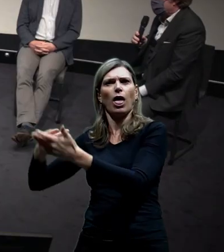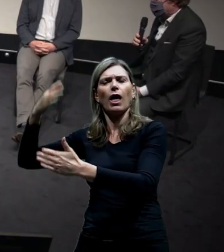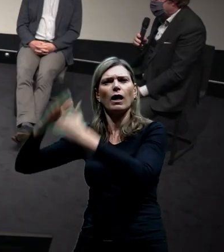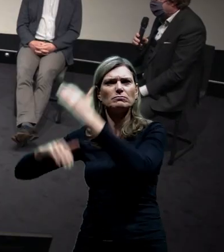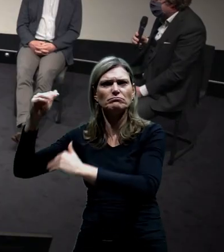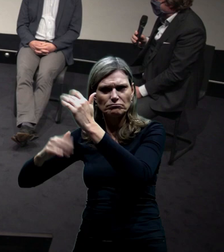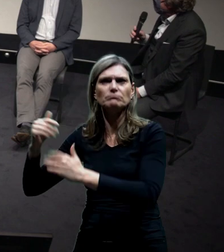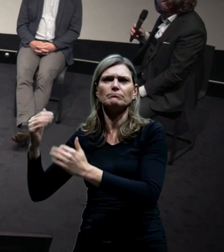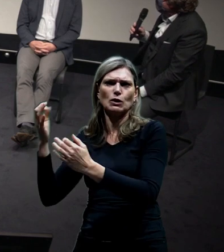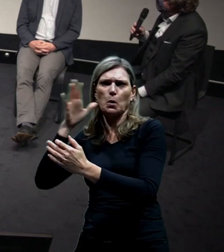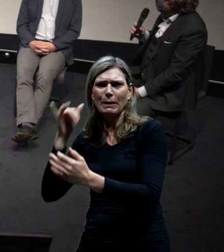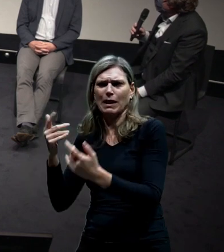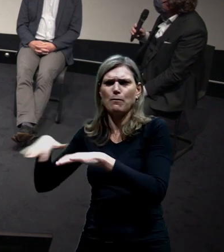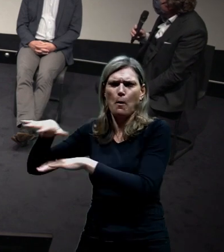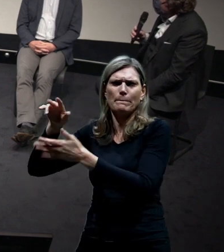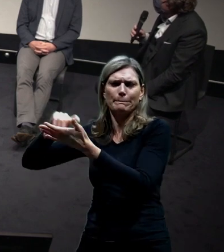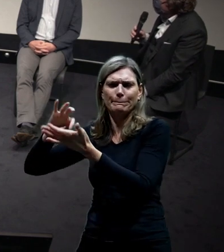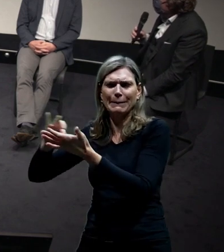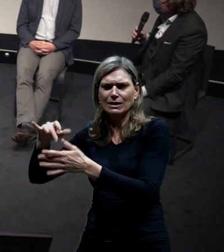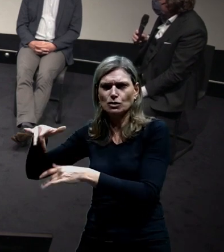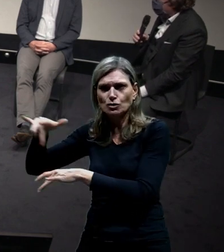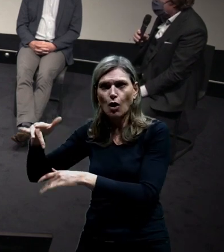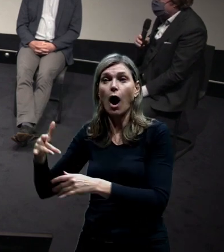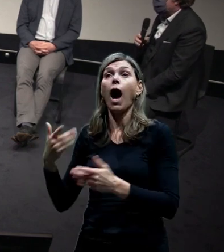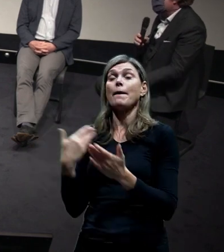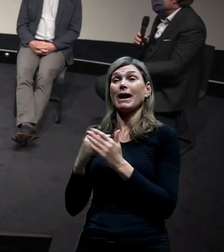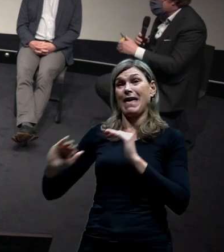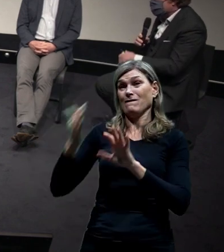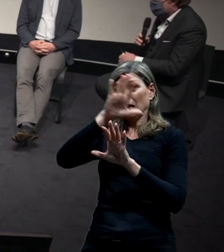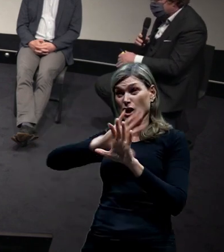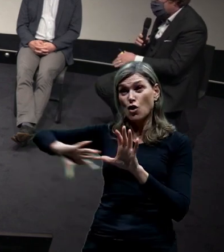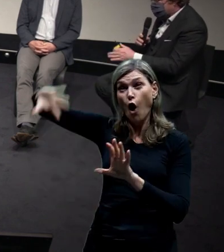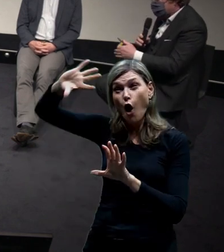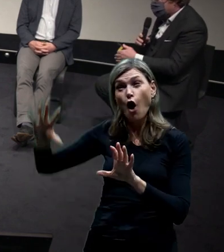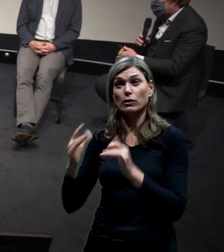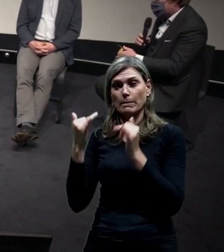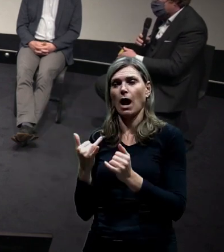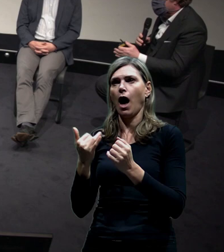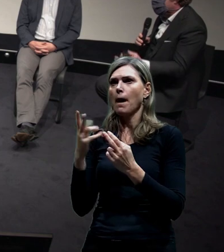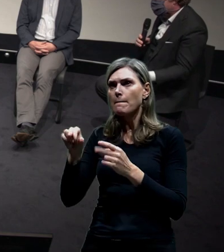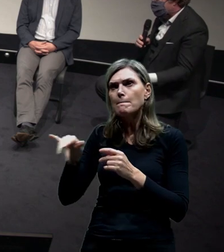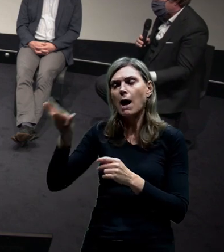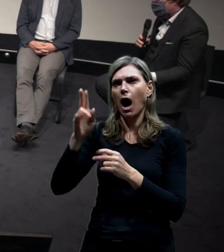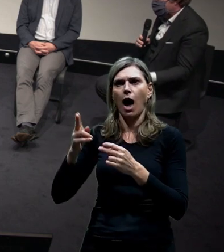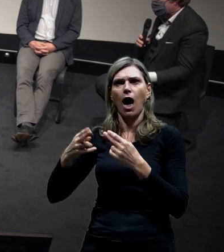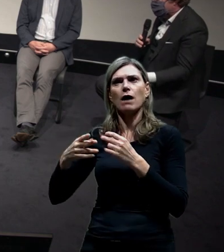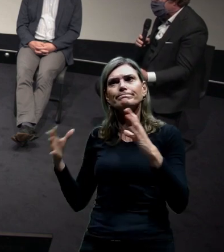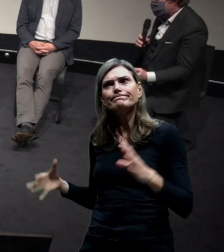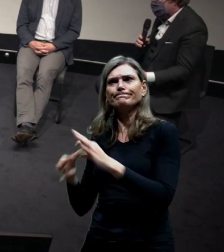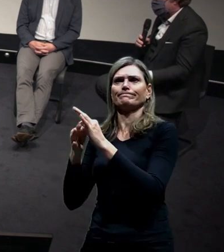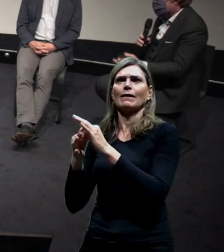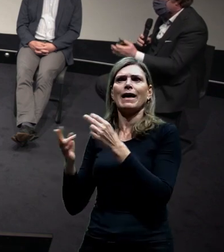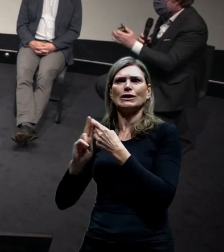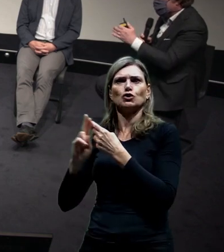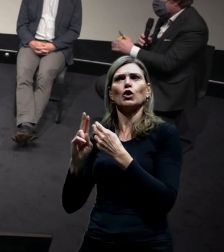plochy ve městě. A těch ploch v tom východním sektoru je násobně víc těchto historických důvodů než na tom západním